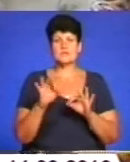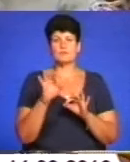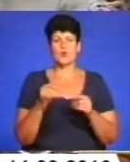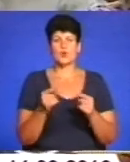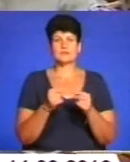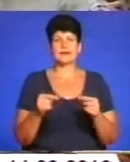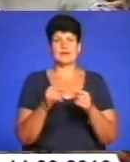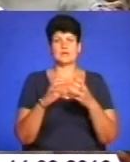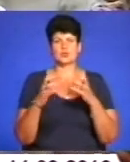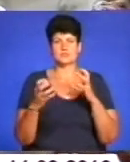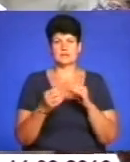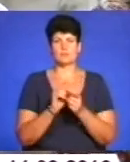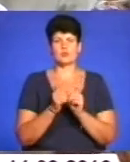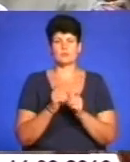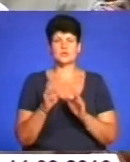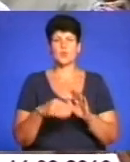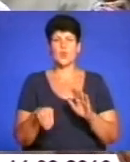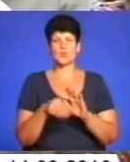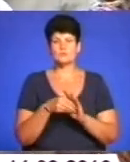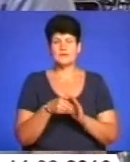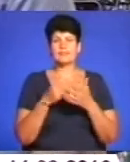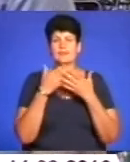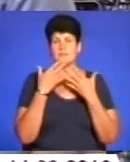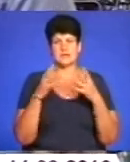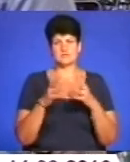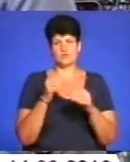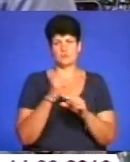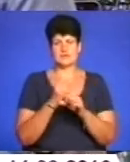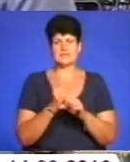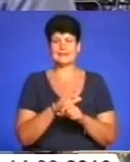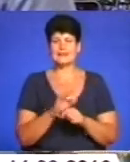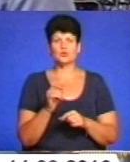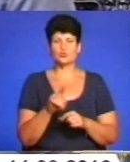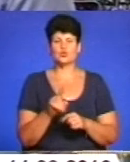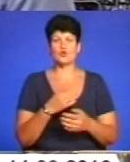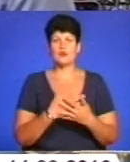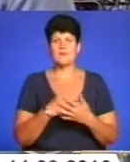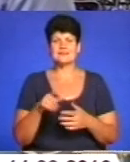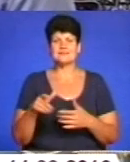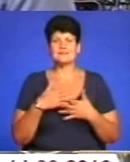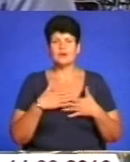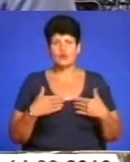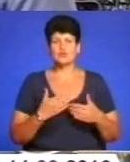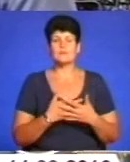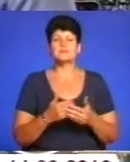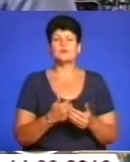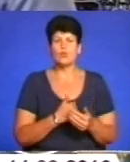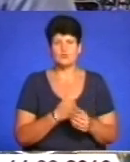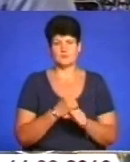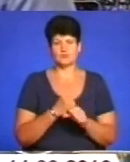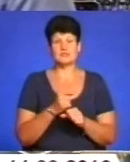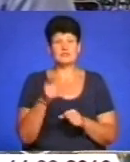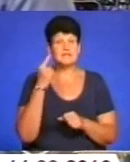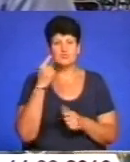результати боротьби з корупцією. Немає співпраці не тому, що громадськість не хоче. Громадськість хоче працювати. Ви нас не чуєте.